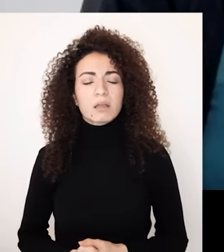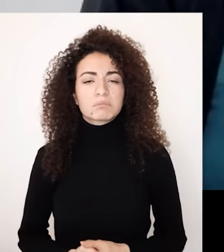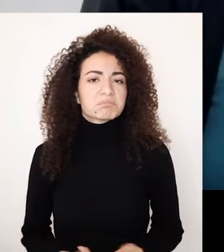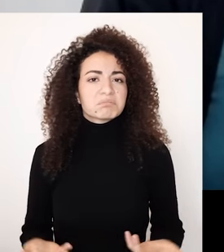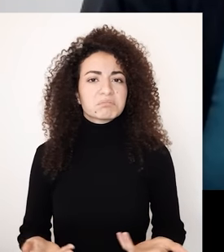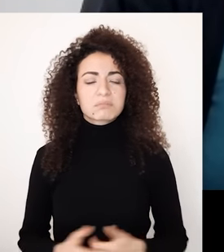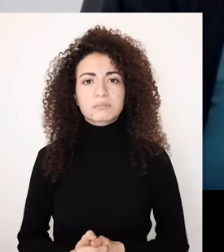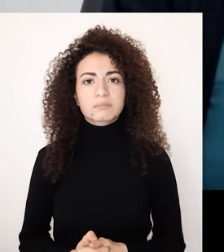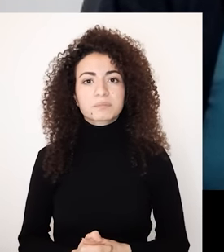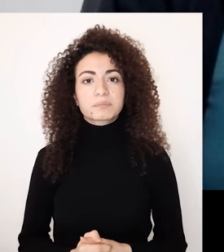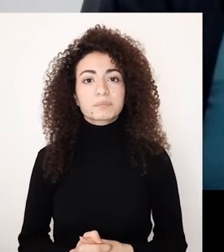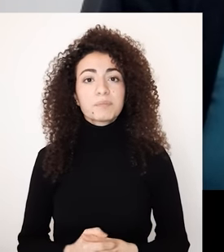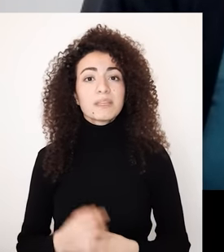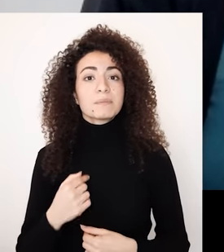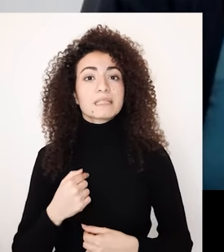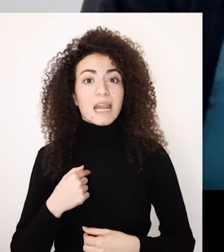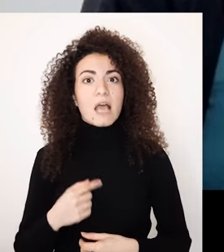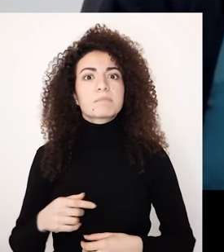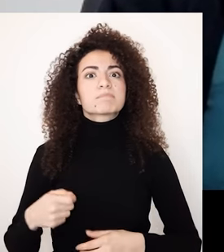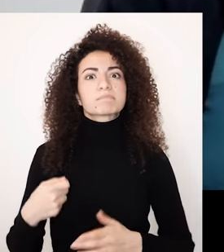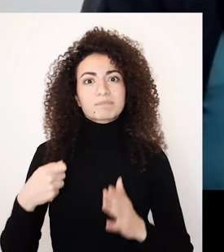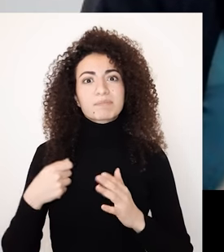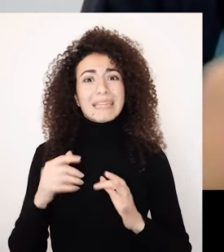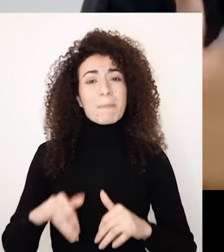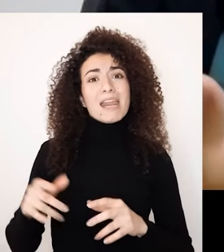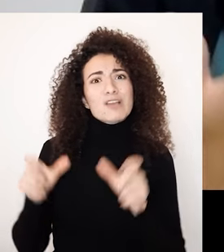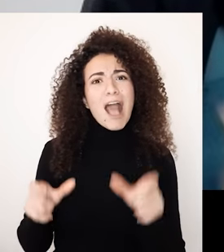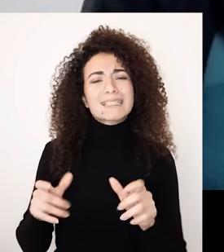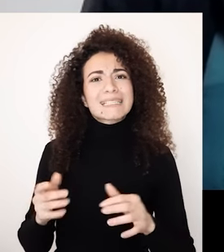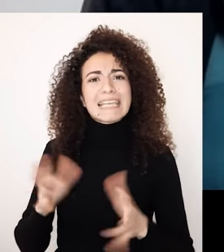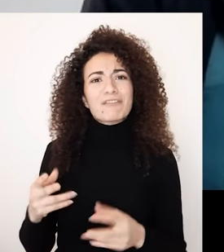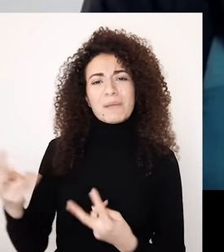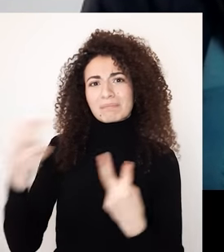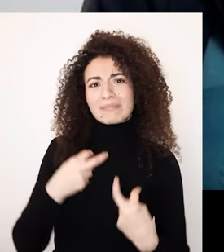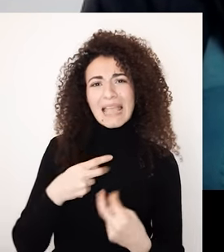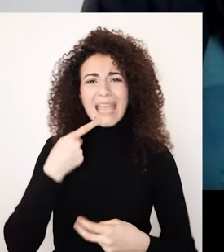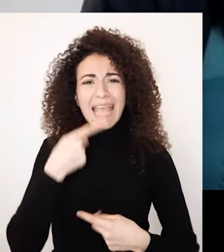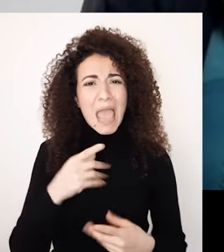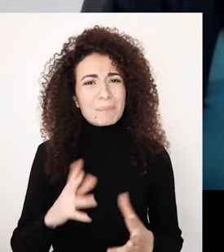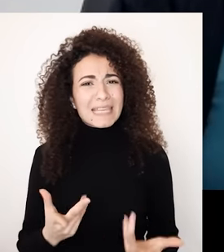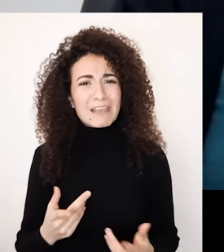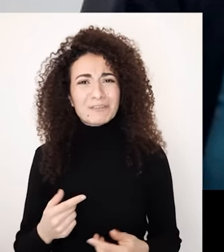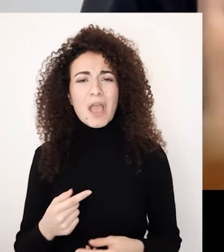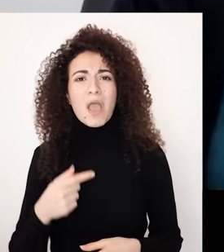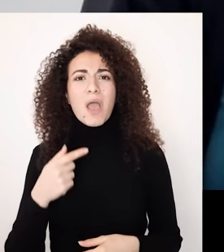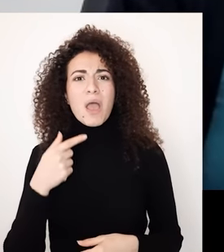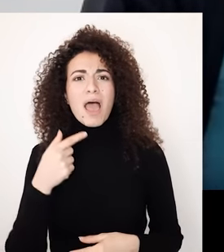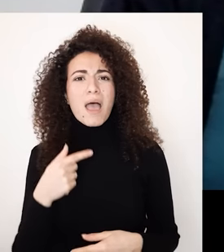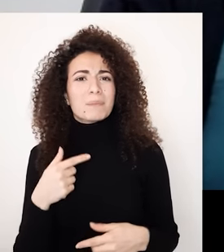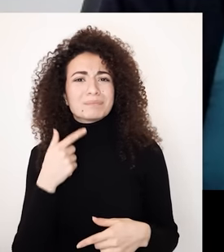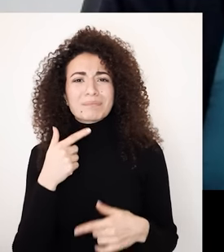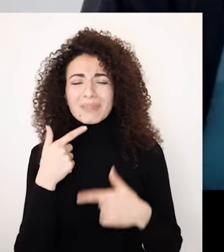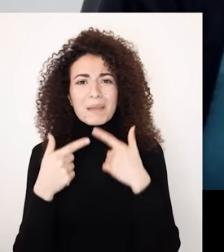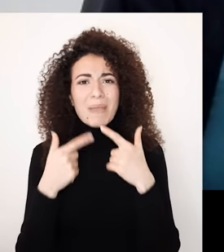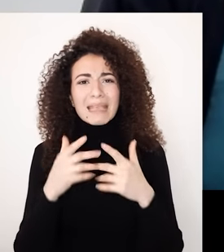المجتمع لكن بفضل المتها المقربة حتى التنمر ذلك كيف في المجتمع ساعة حتى كيف تحكي